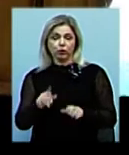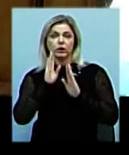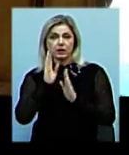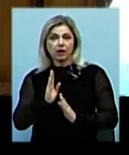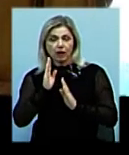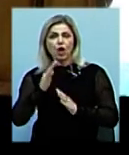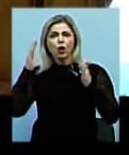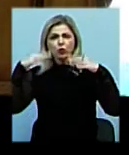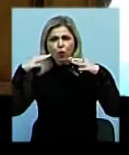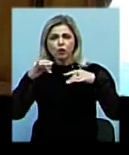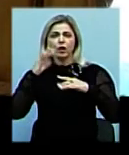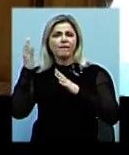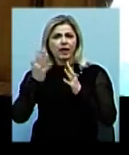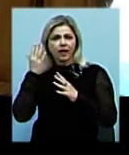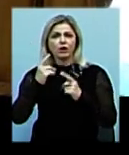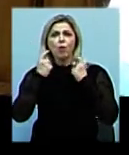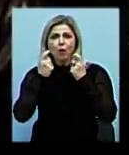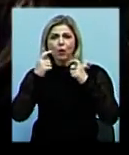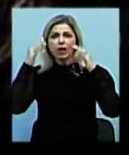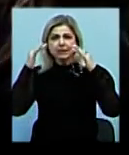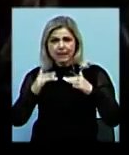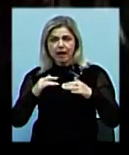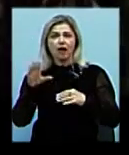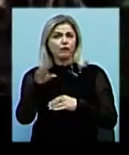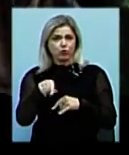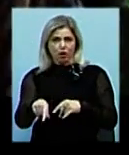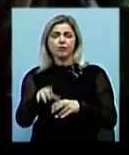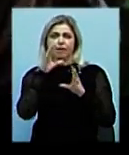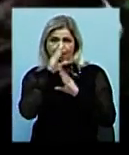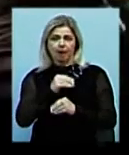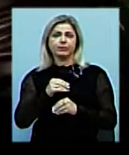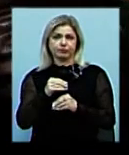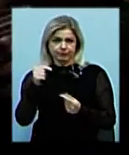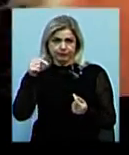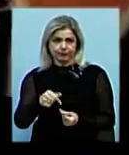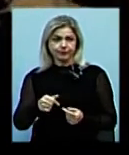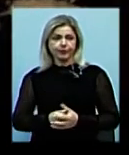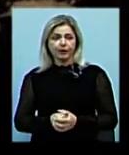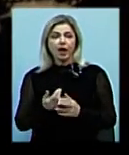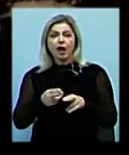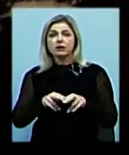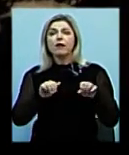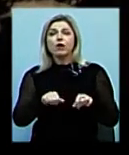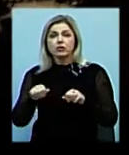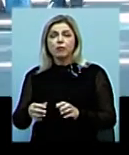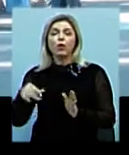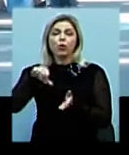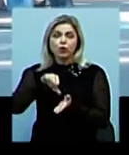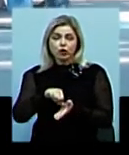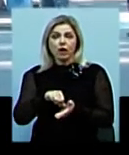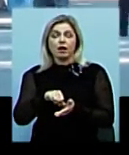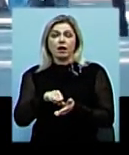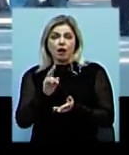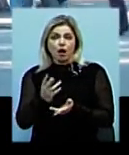І дощ, і вітер, і мороз, і сніг, все він витримає, ця палатка. Всі охочі мають можливість долучитися до збору. Адреса –